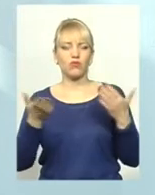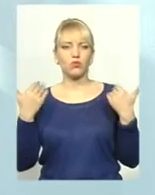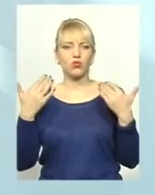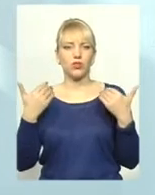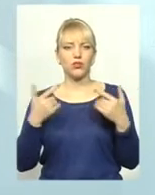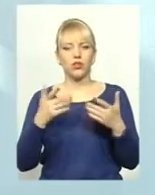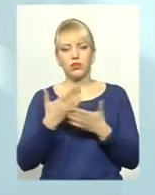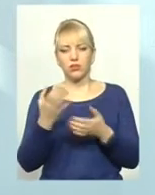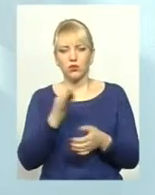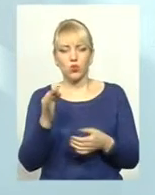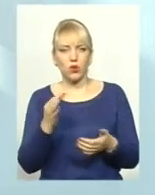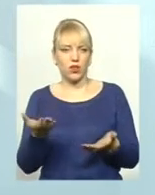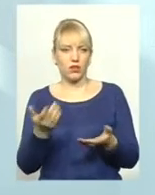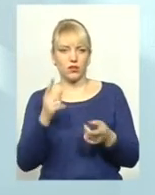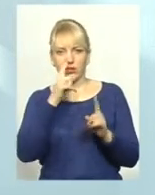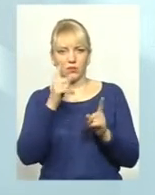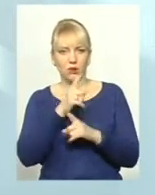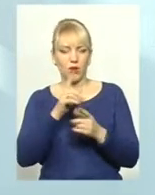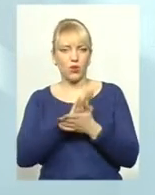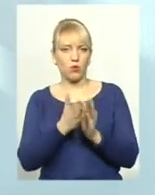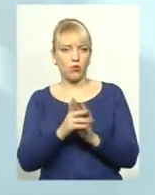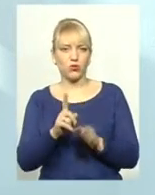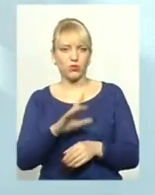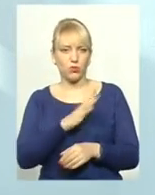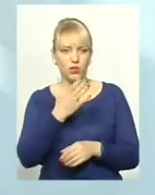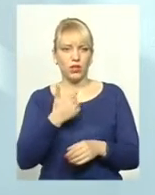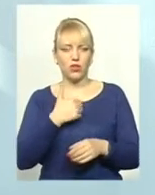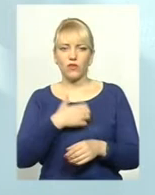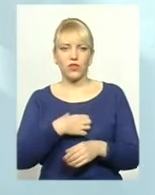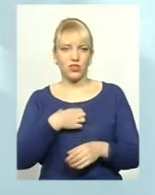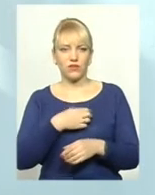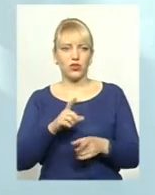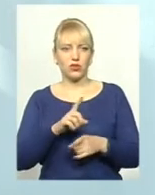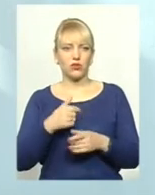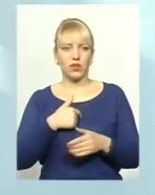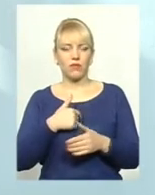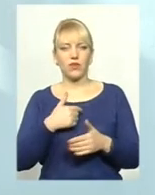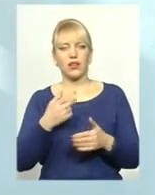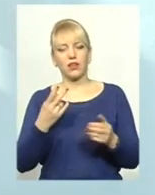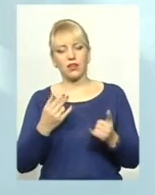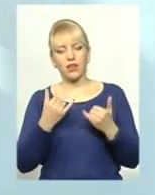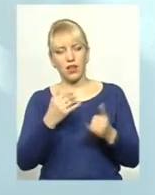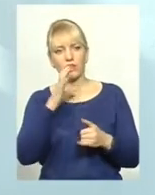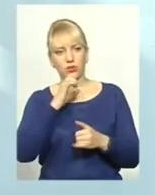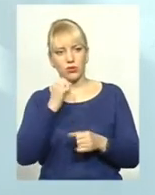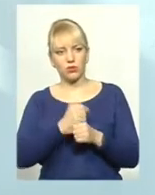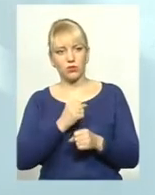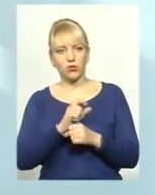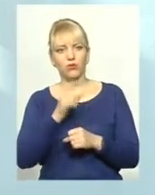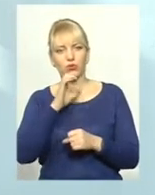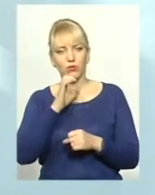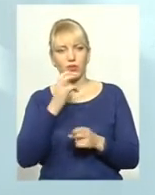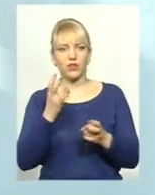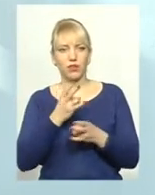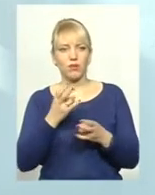туалет, і щось таке мінімальне, якісь умови. Але зараз нам, що важливіше, нібито зараз, якби, для собак зробити, тому що холодно і їх треба